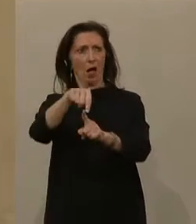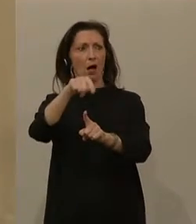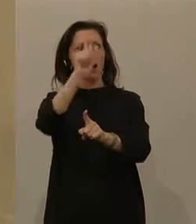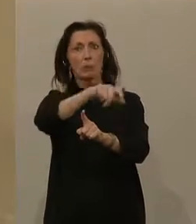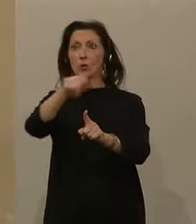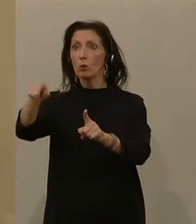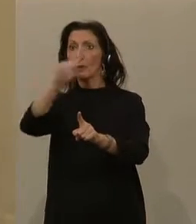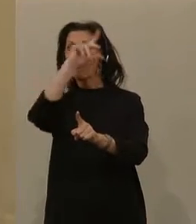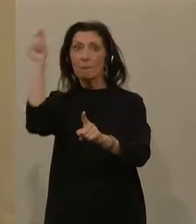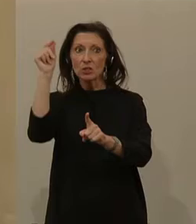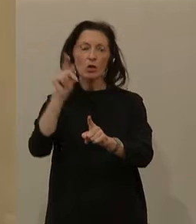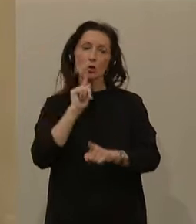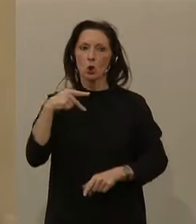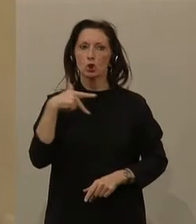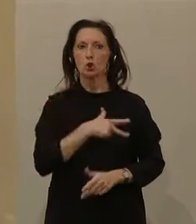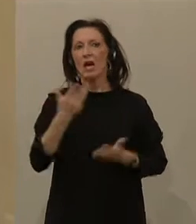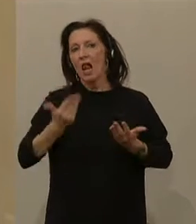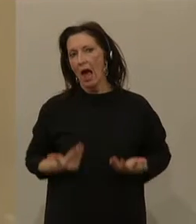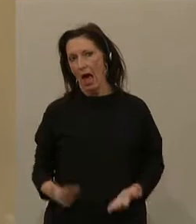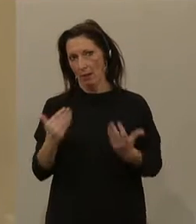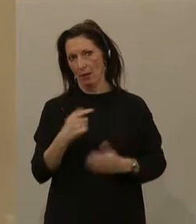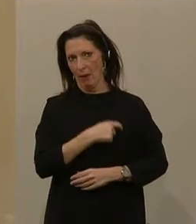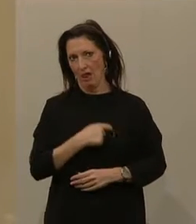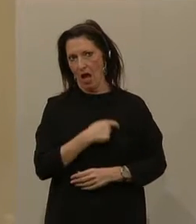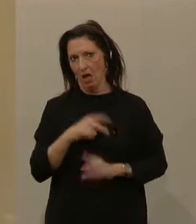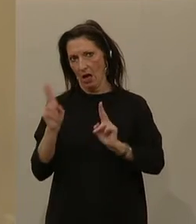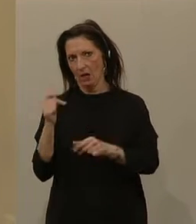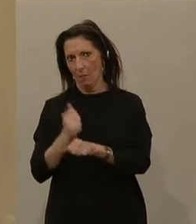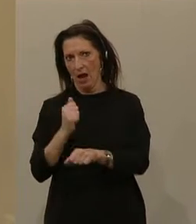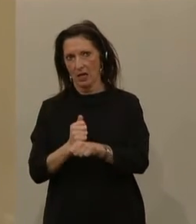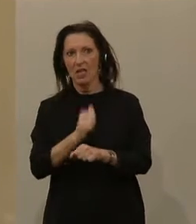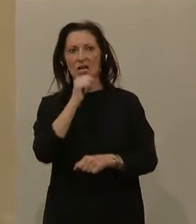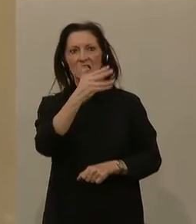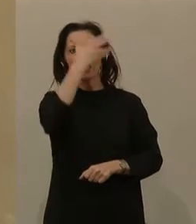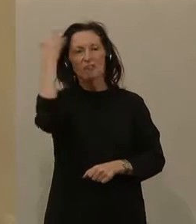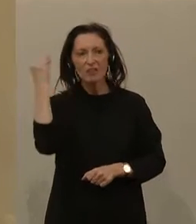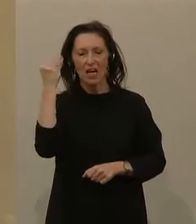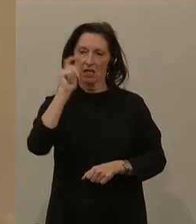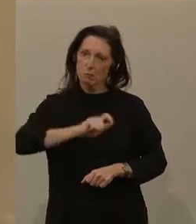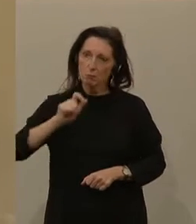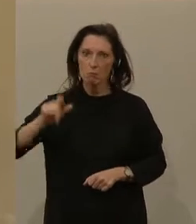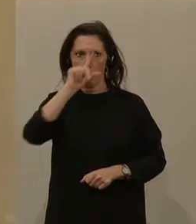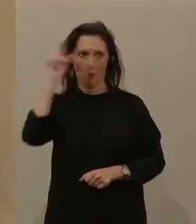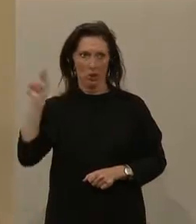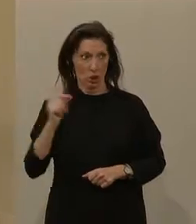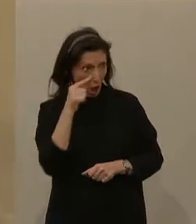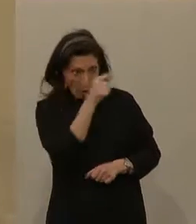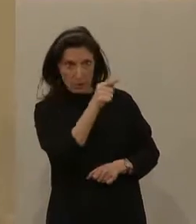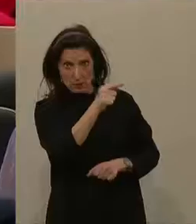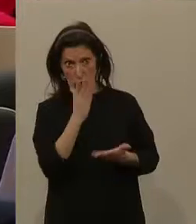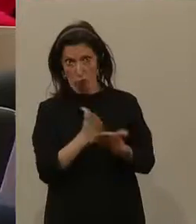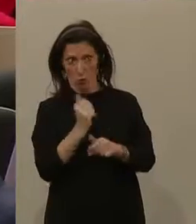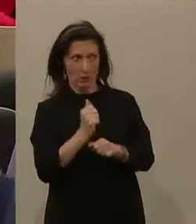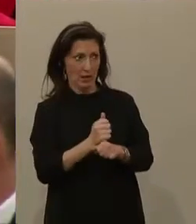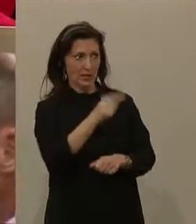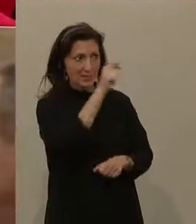das kann nur eine soziale Heimatpartei leisten, die nicht auf die eigenen Leute vergisst, so wie Sie das getan haben. Das heißt, was Sie gemacht